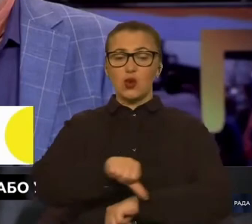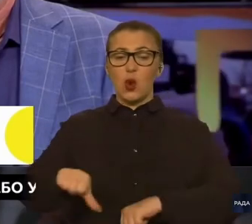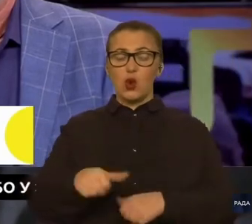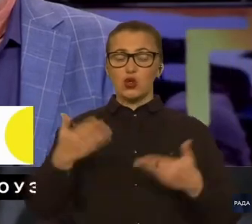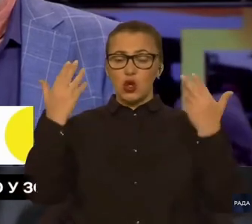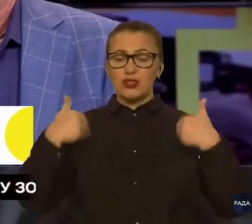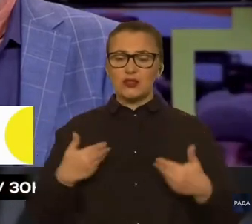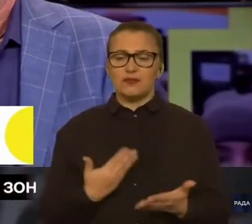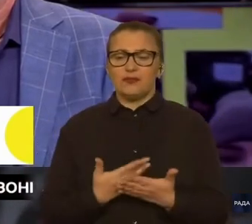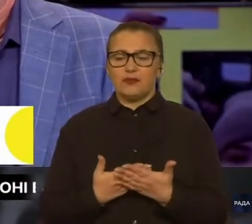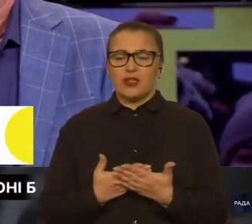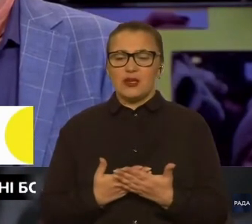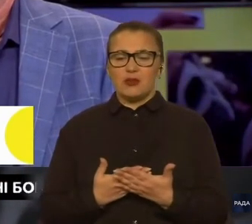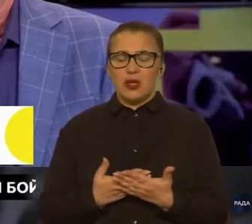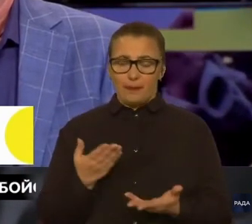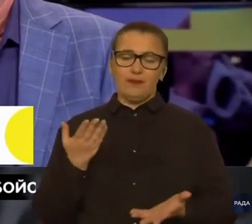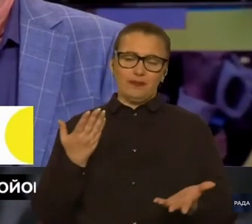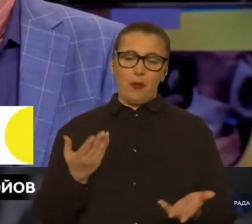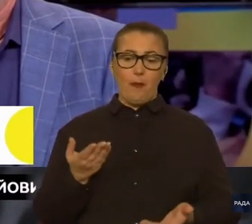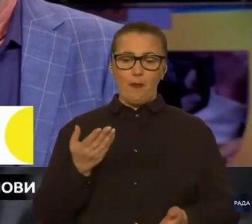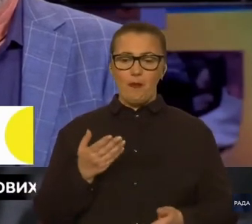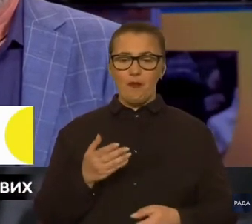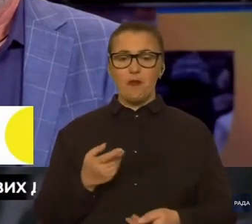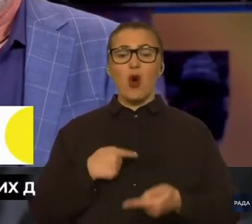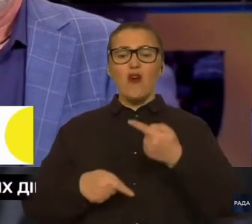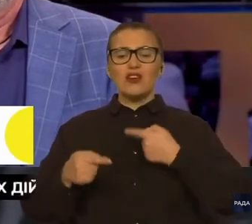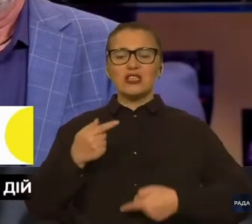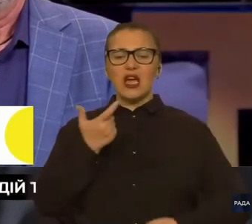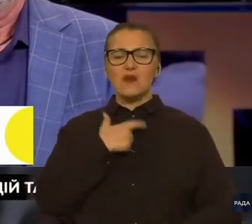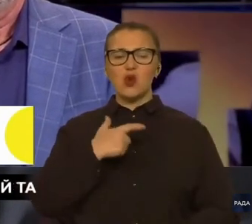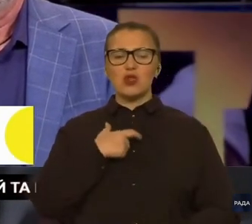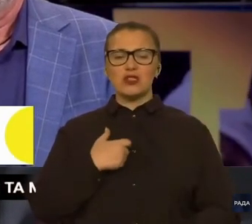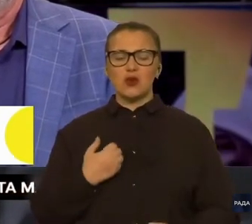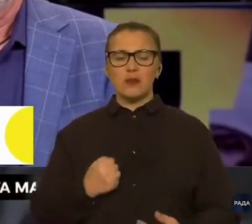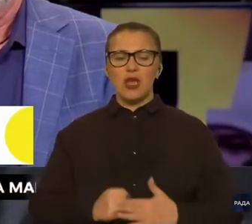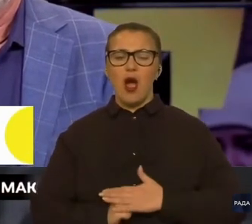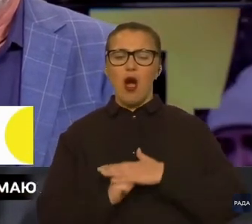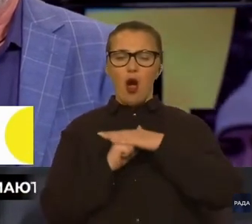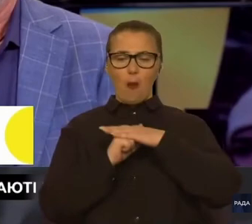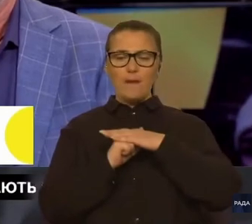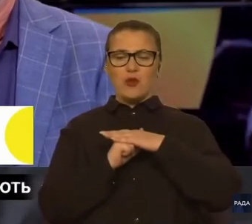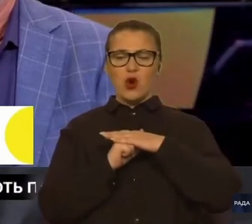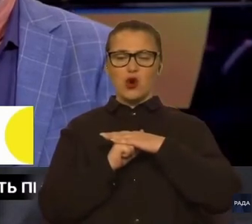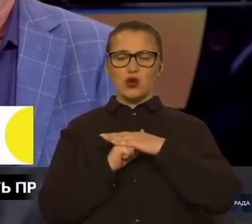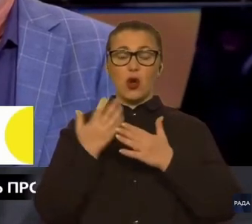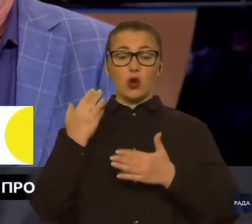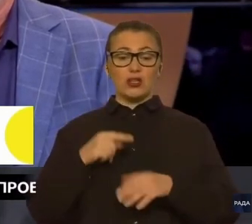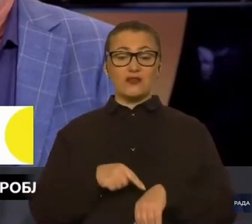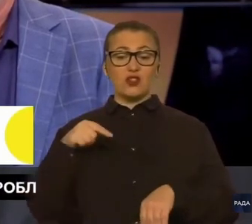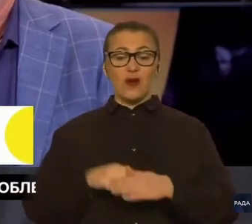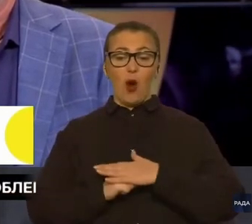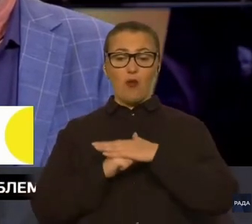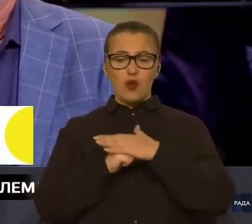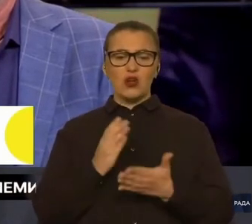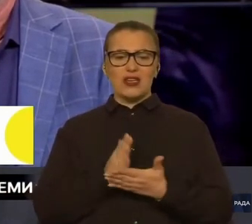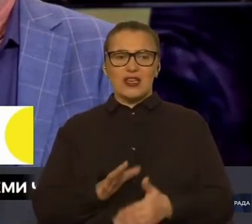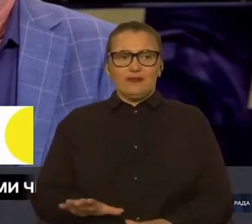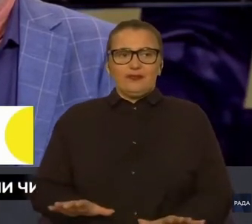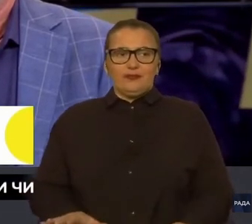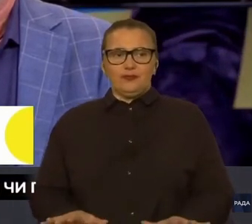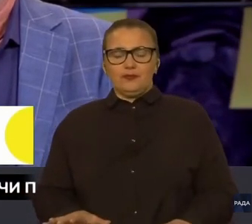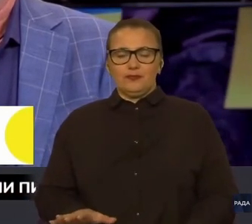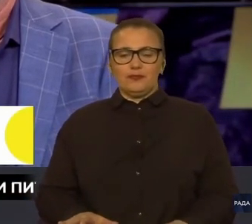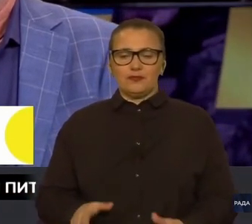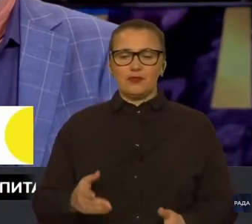повертаємо собі тілесність, повертаємо собі опору. Коли ми відчуваємо опору, нам є на що спертися, ми